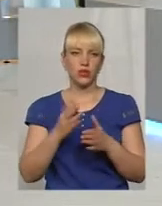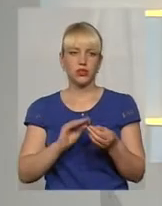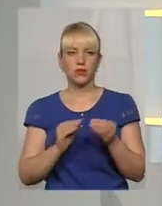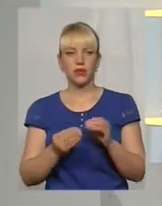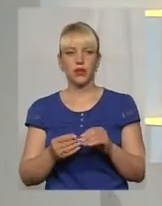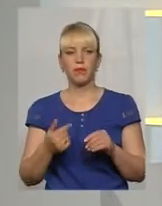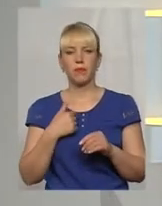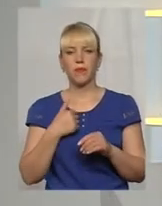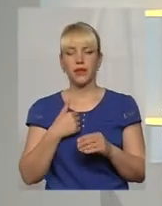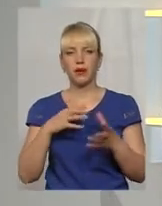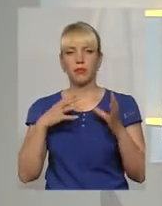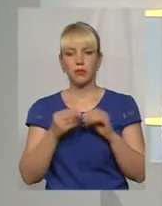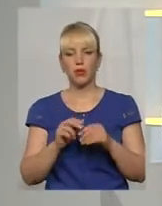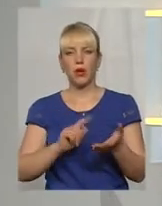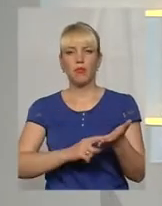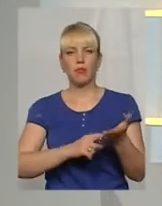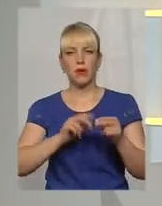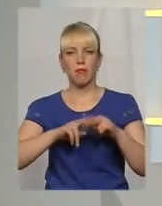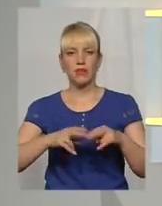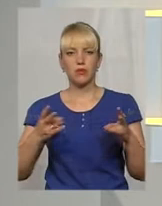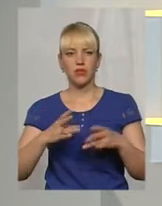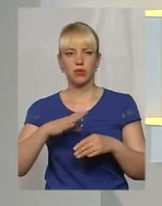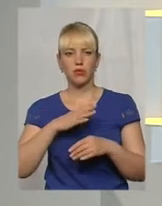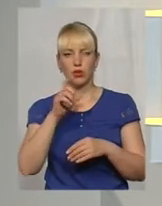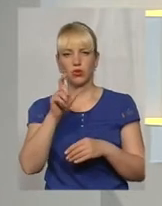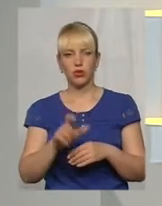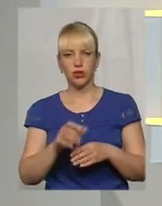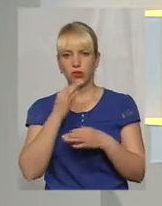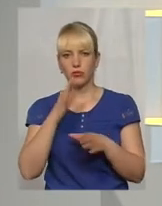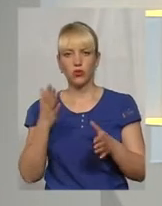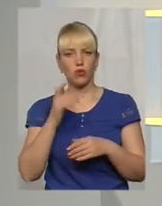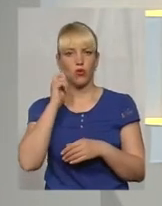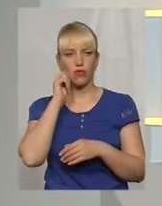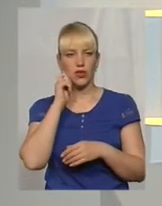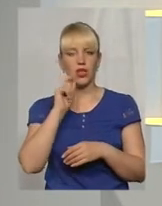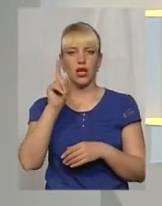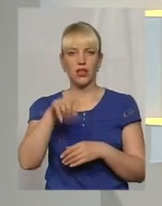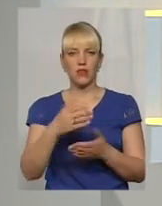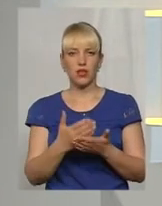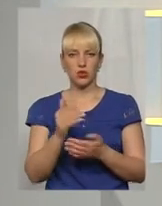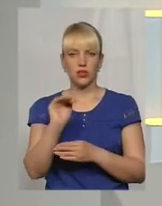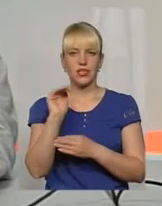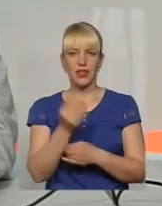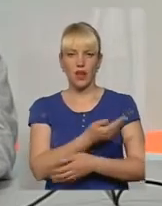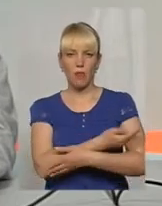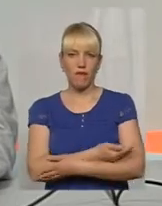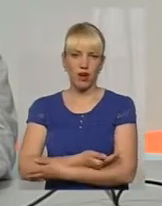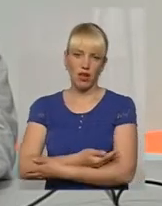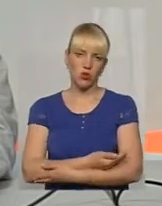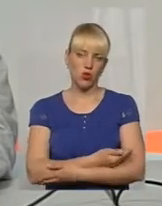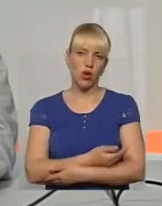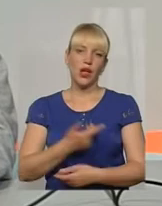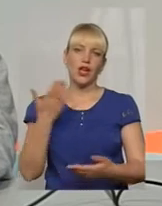підсумую, біометричний паспорт має мати людина будь-якого віку, навіть якщо це немовлятко. Якщо це навіть немовлятко.